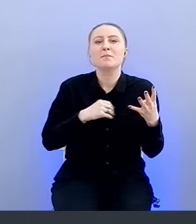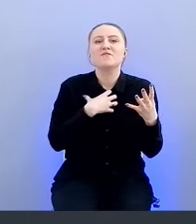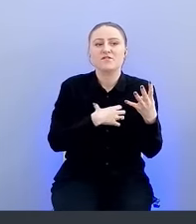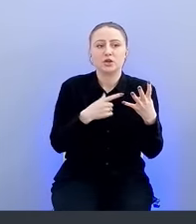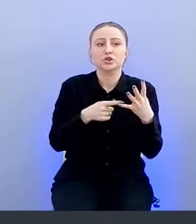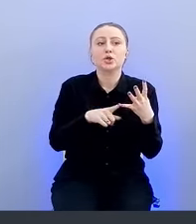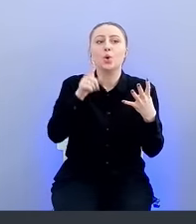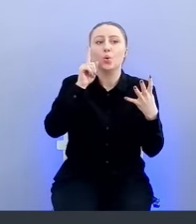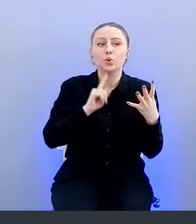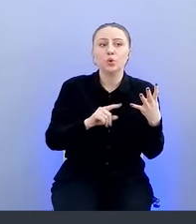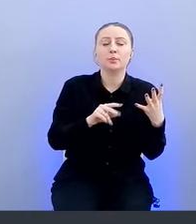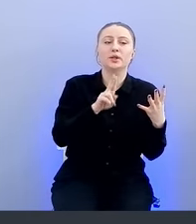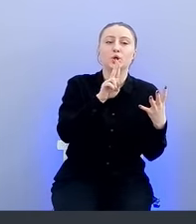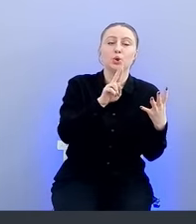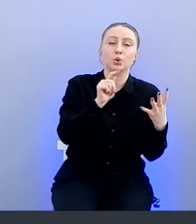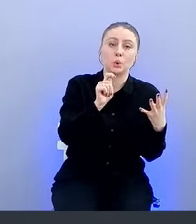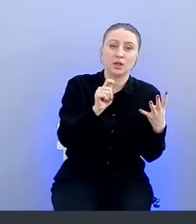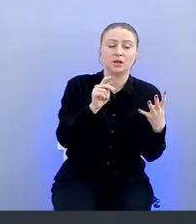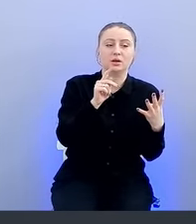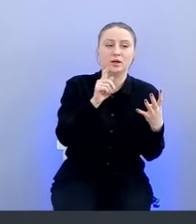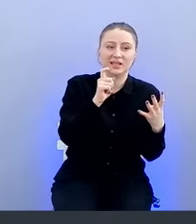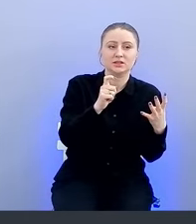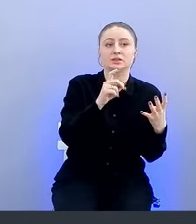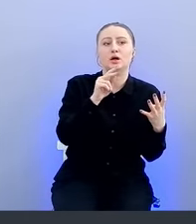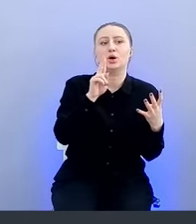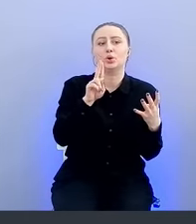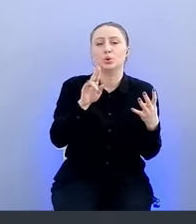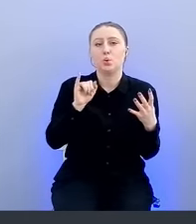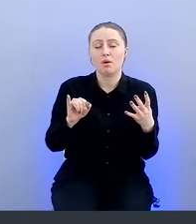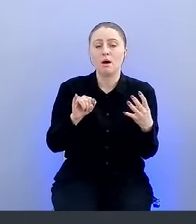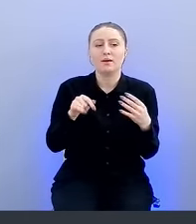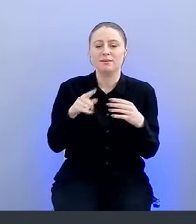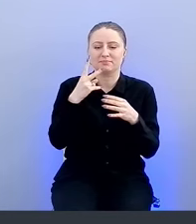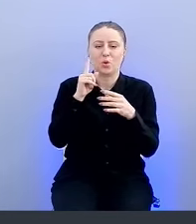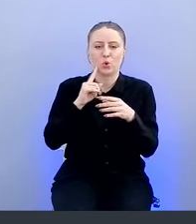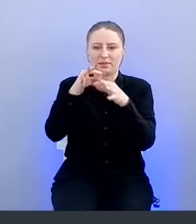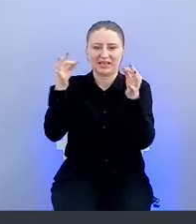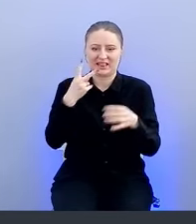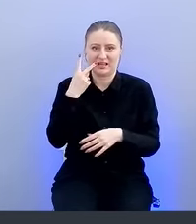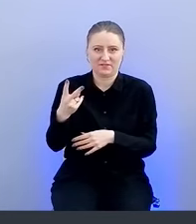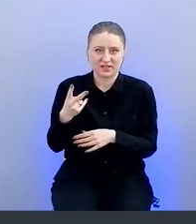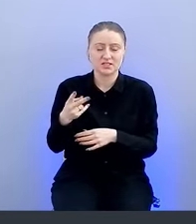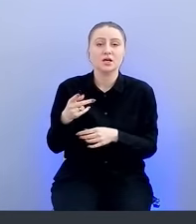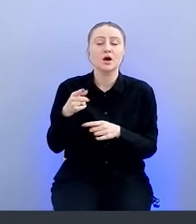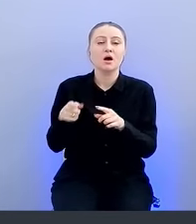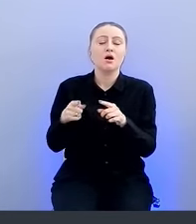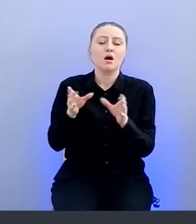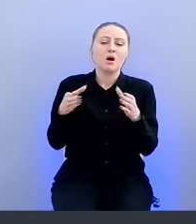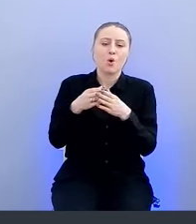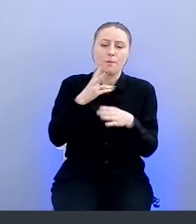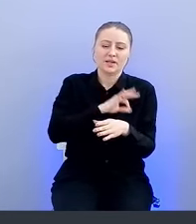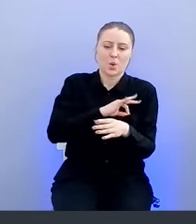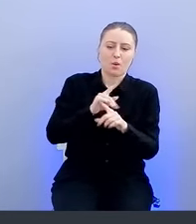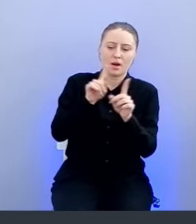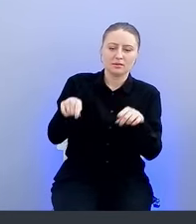XUI, потому что когда мы говорим про company-wide интерфейс, company-wide user